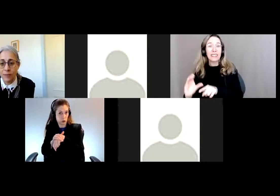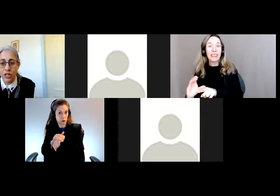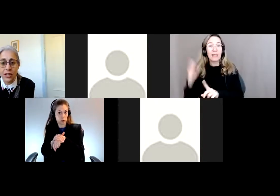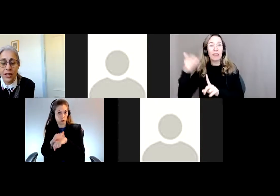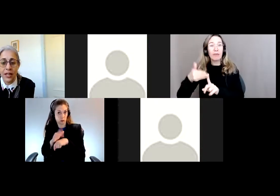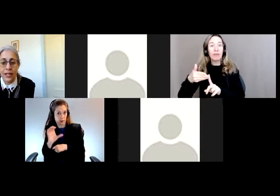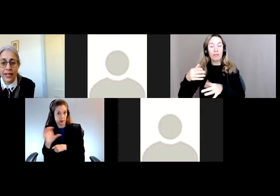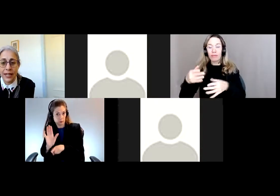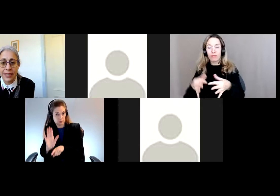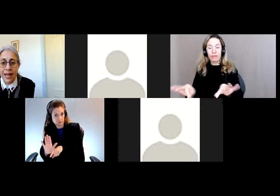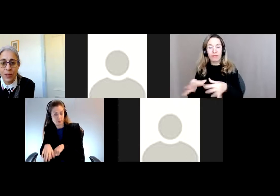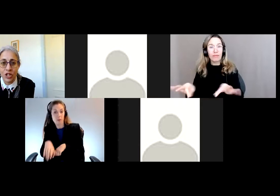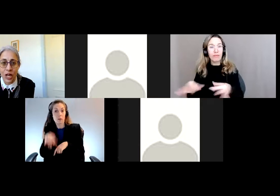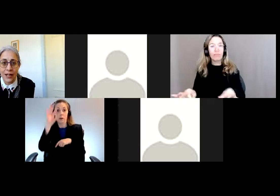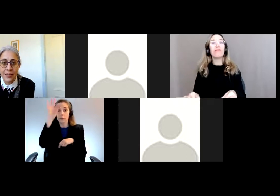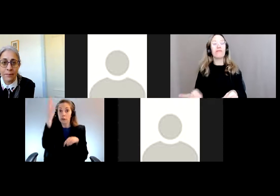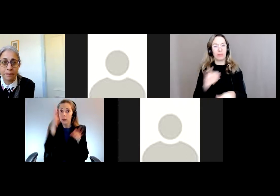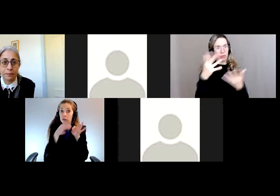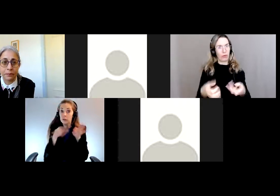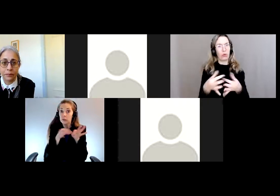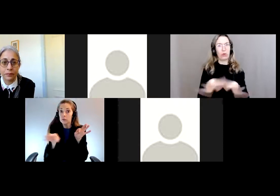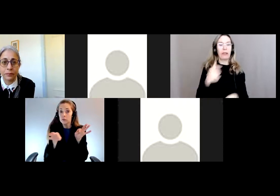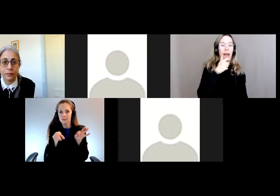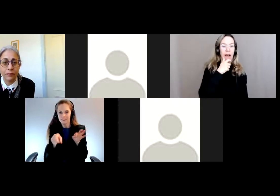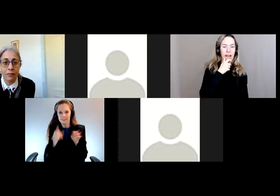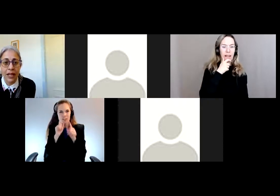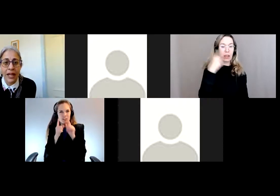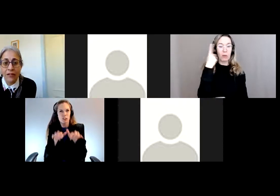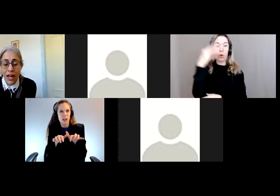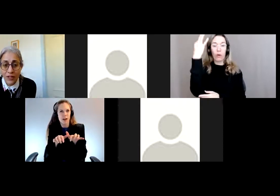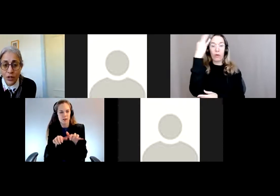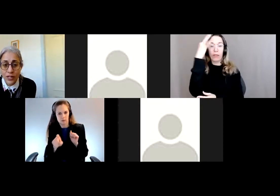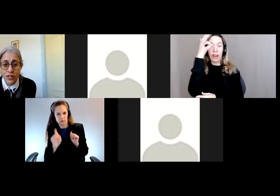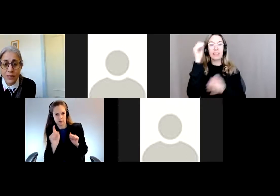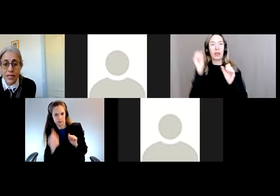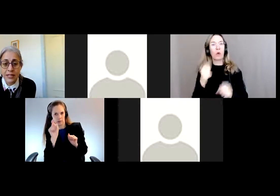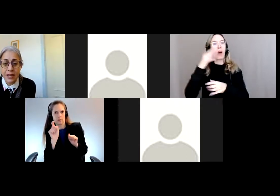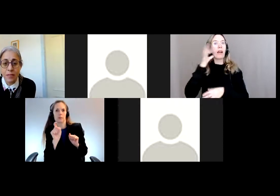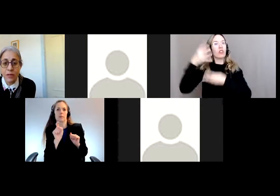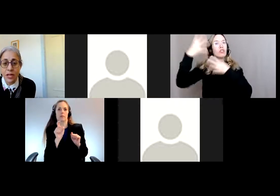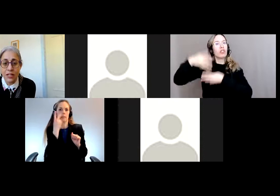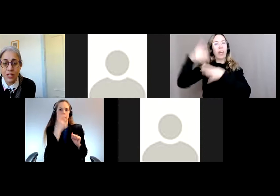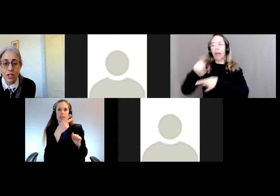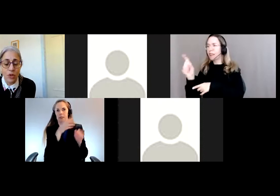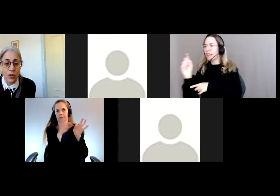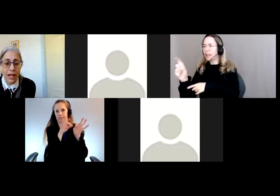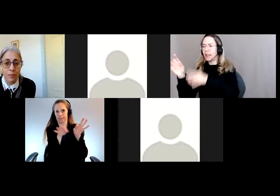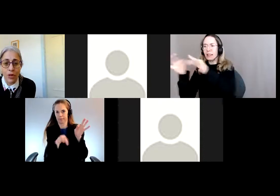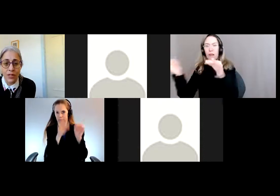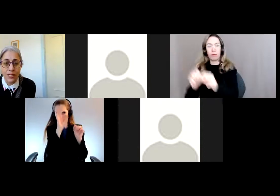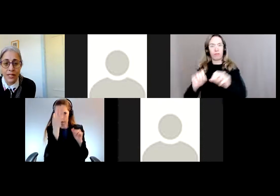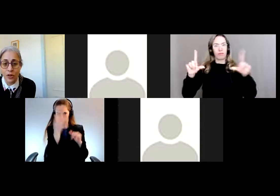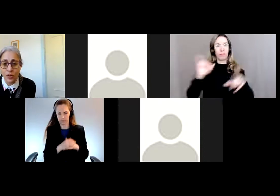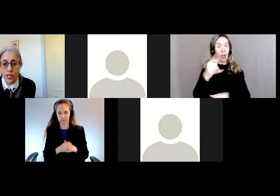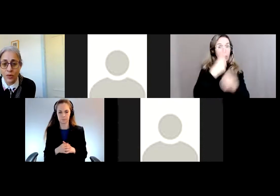Transcript. Ce sont pour les sous-titres en anglais. Le lien pour les sous-titres en français se trouve dans la boîte de clavardage. Si vous avez des questions, je vous